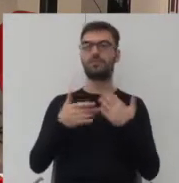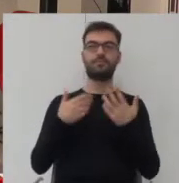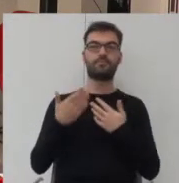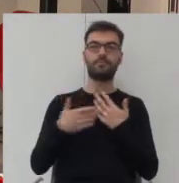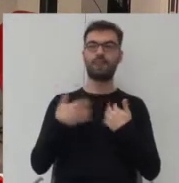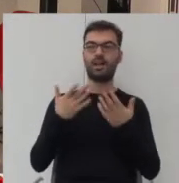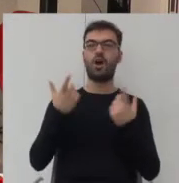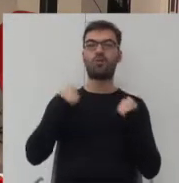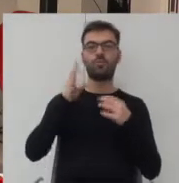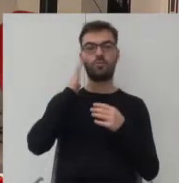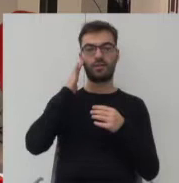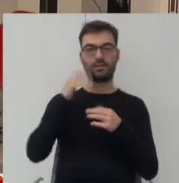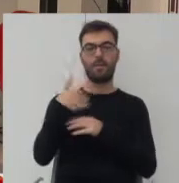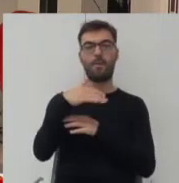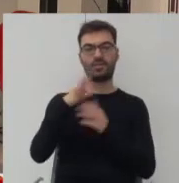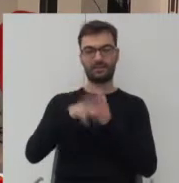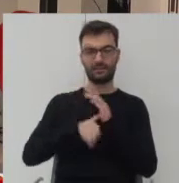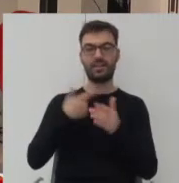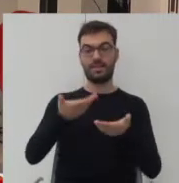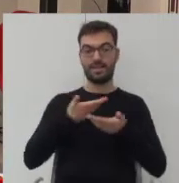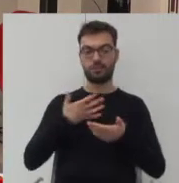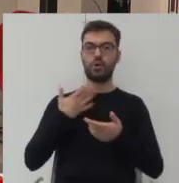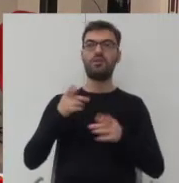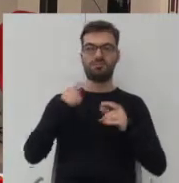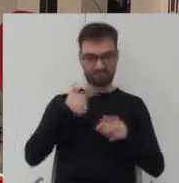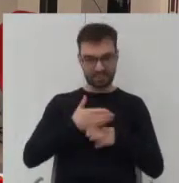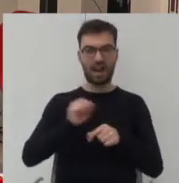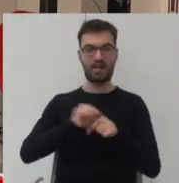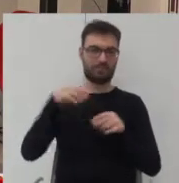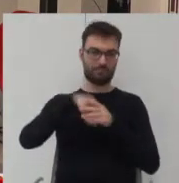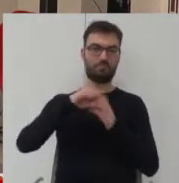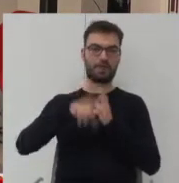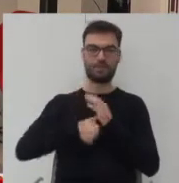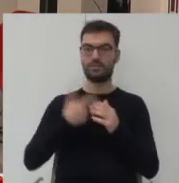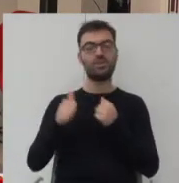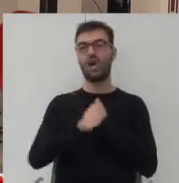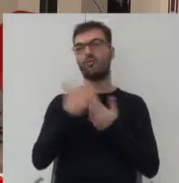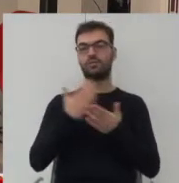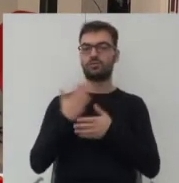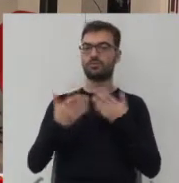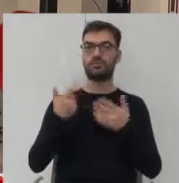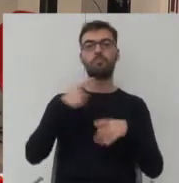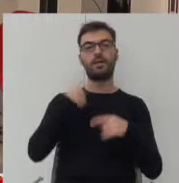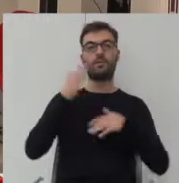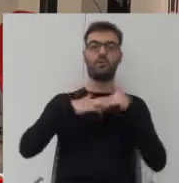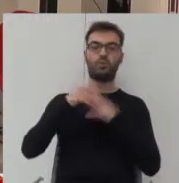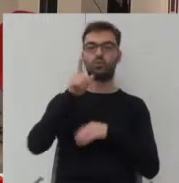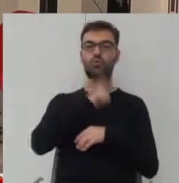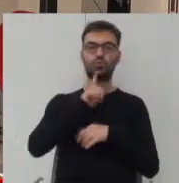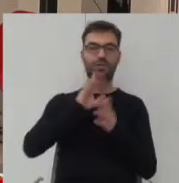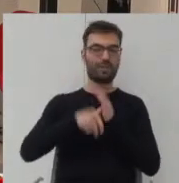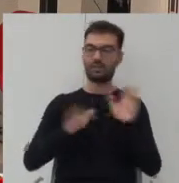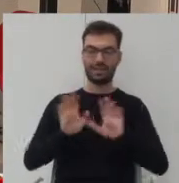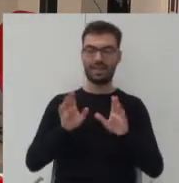osobom, które mieszkają poza miastem, poczucie bycia w mieście i nie chodzi to jedynie o to, że to byłem jakby sztuczne miasto,